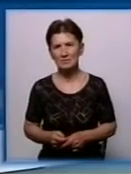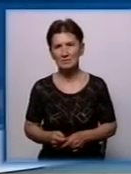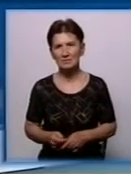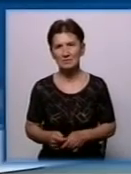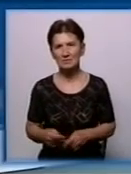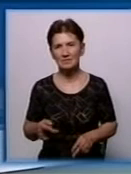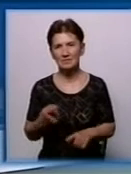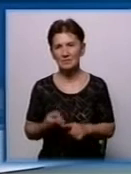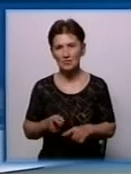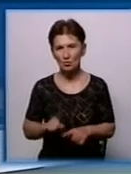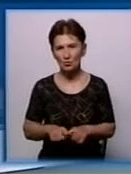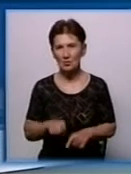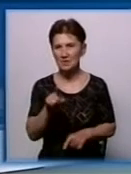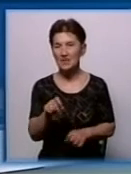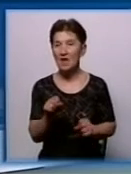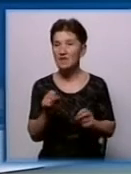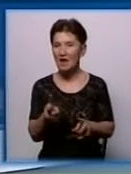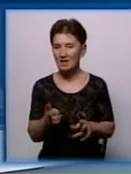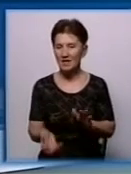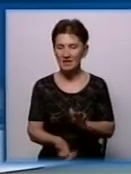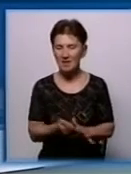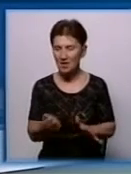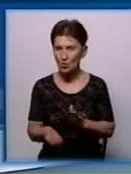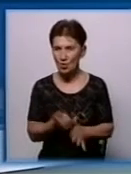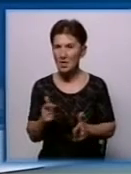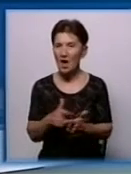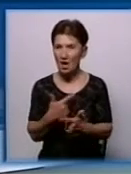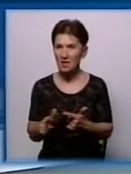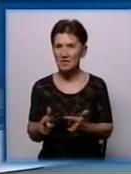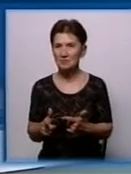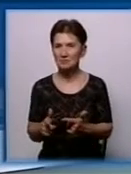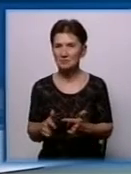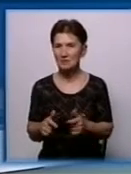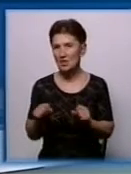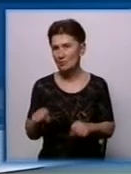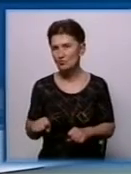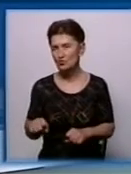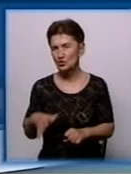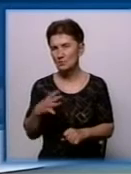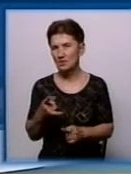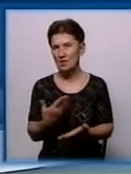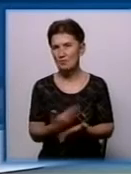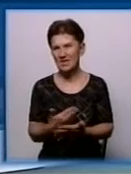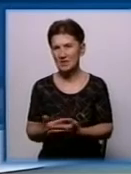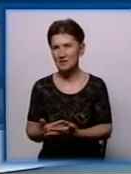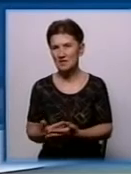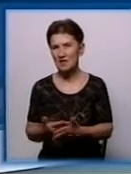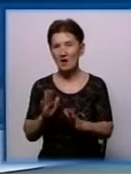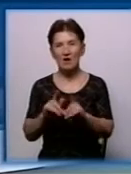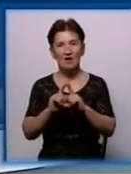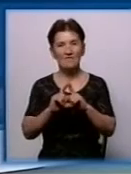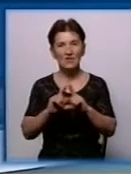Тому це вже як недолік, він конструктивний, але може бути приклад, де, наприклад, в школі